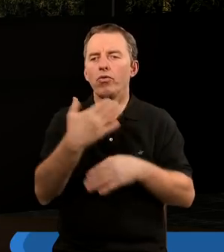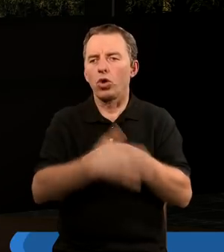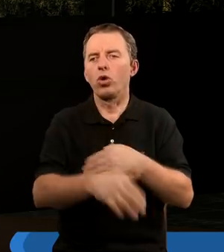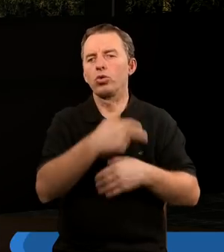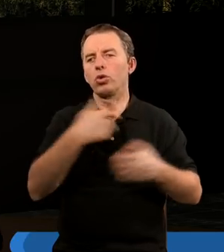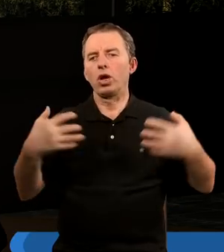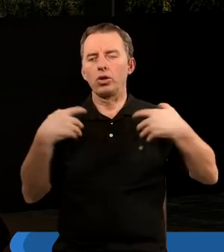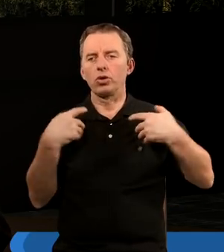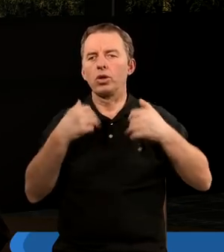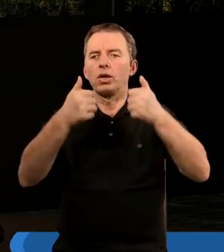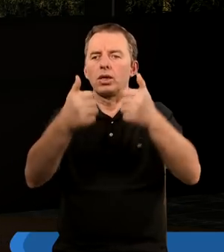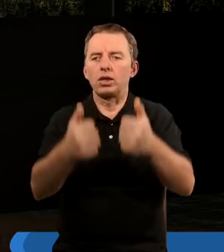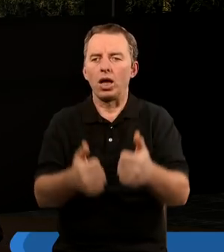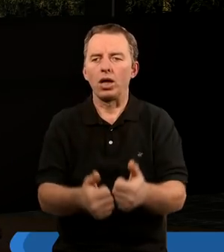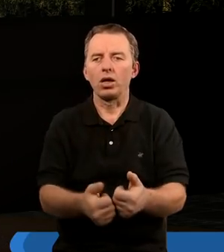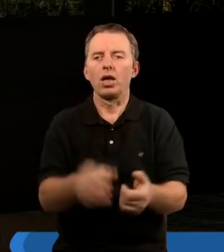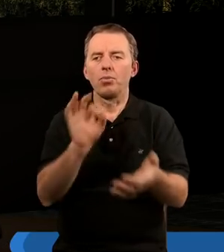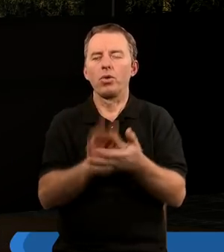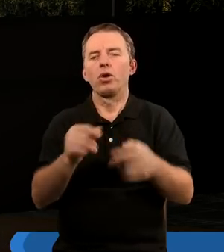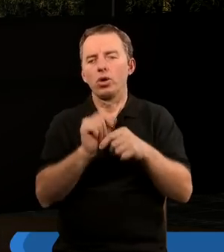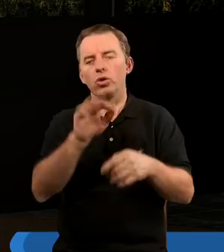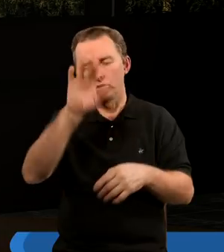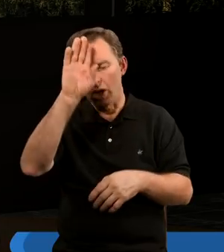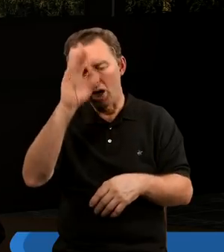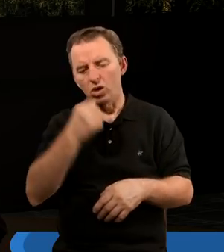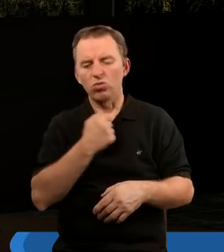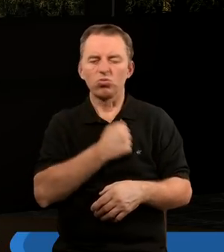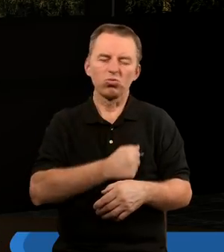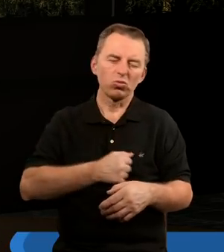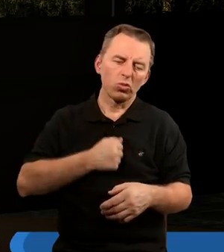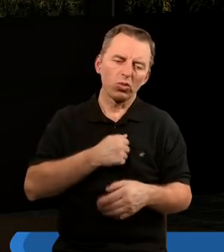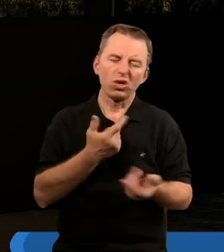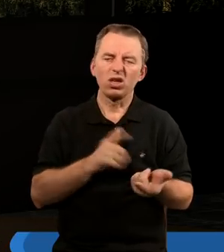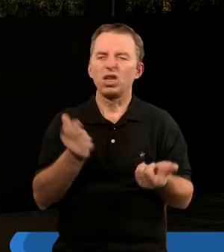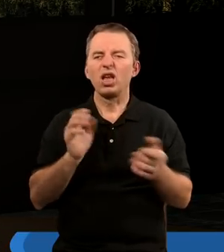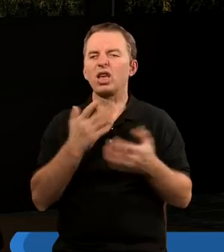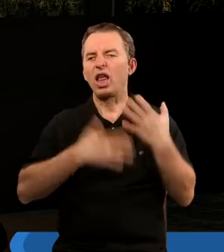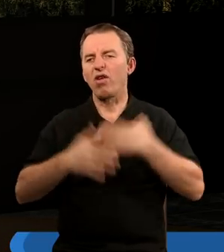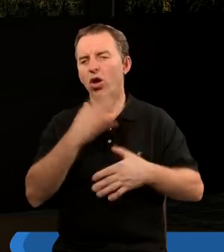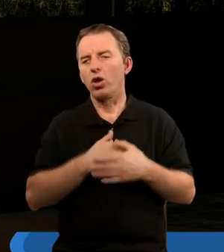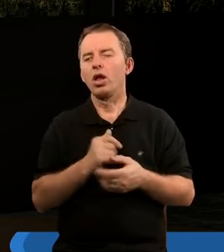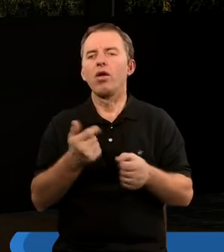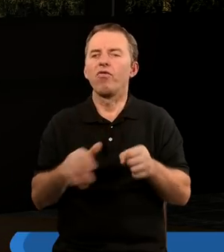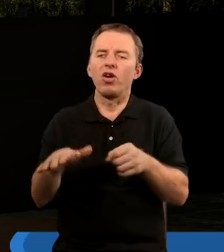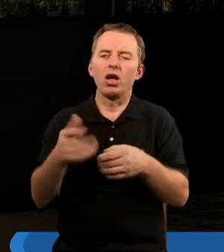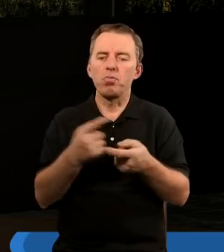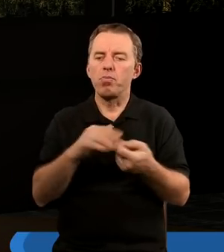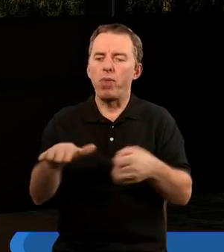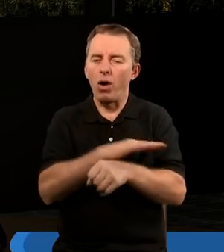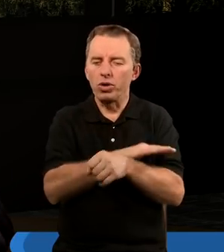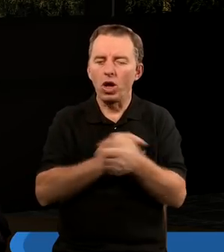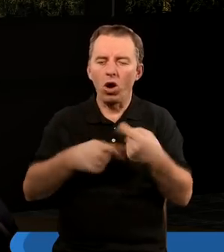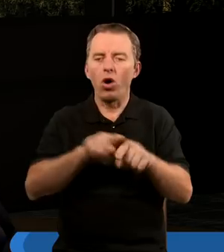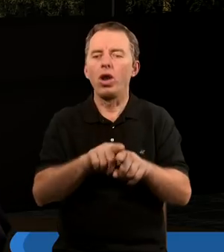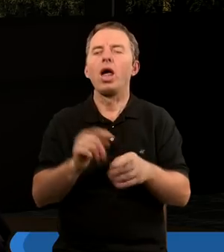nasze życie staje się takie w pewnym sensie szare, ponure, chociaż wydaje się, że jest wypełnione różnymi niesamowitymi rzeczami,